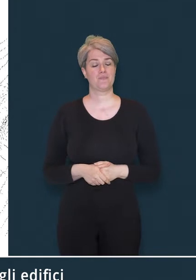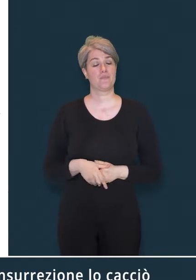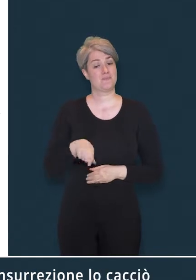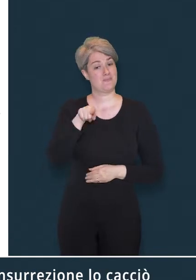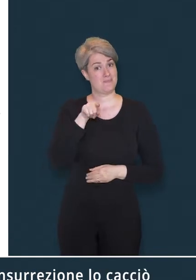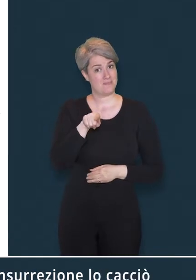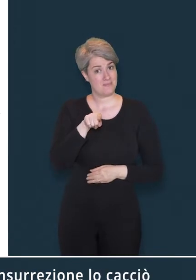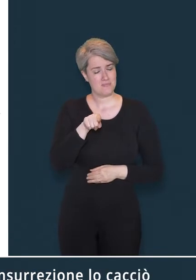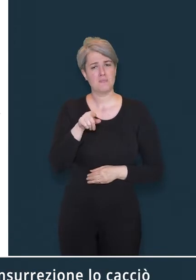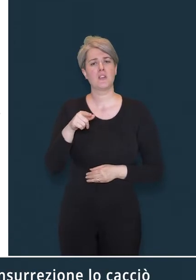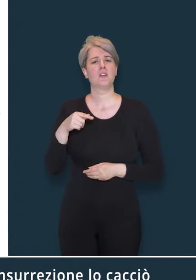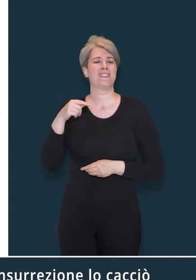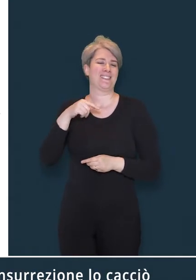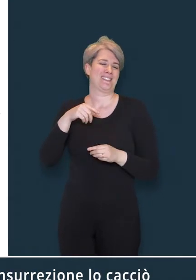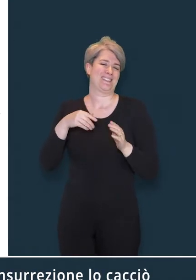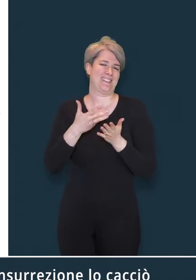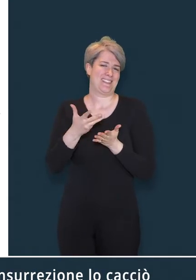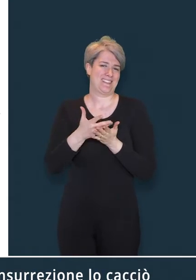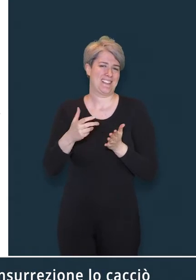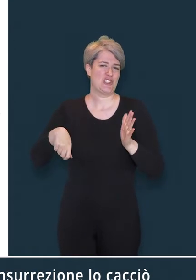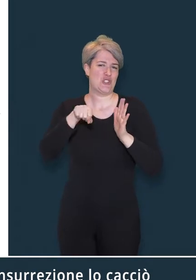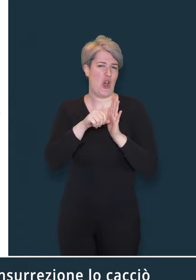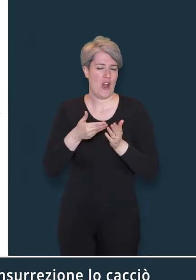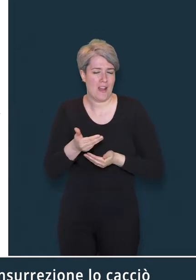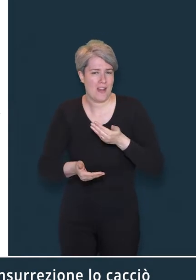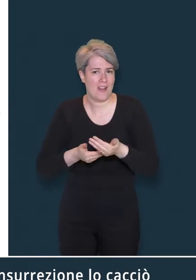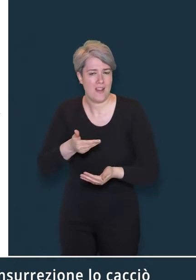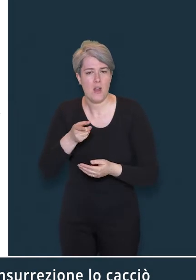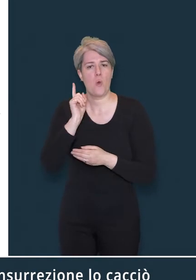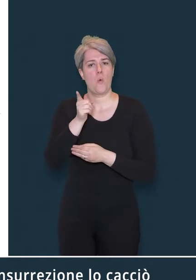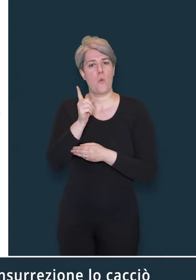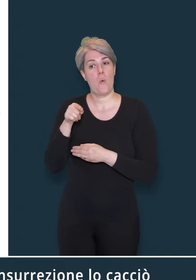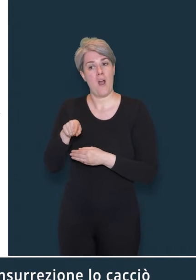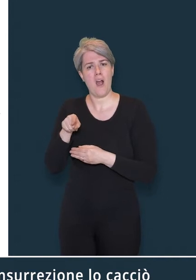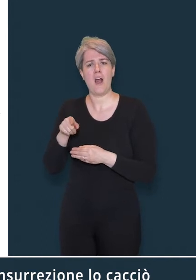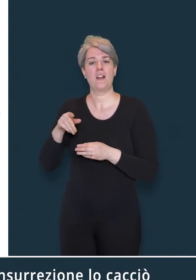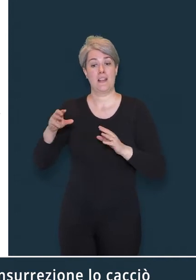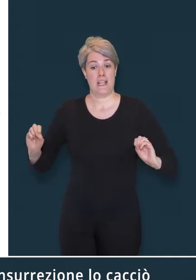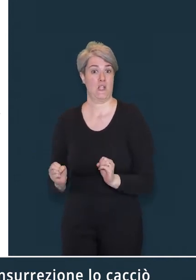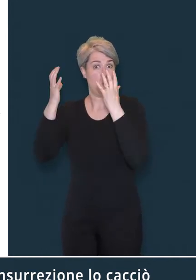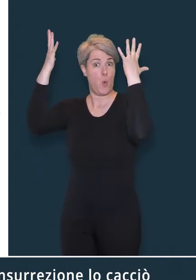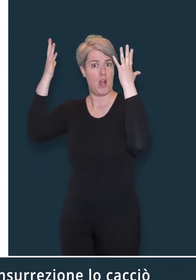La tradizione popolare tramanda che una insurrezione lo cacciò,